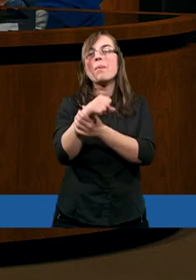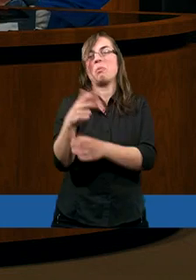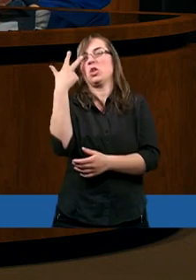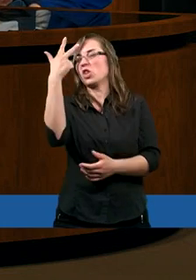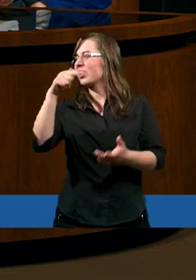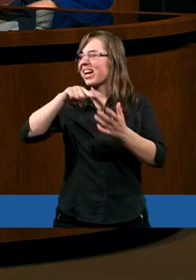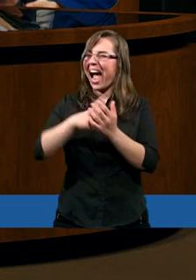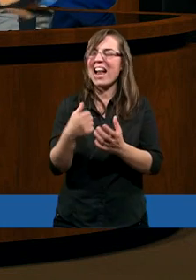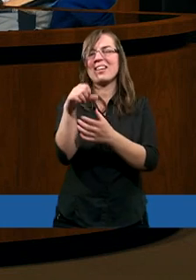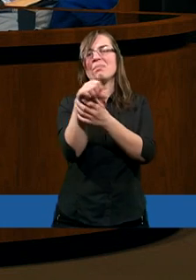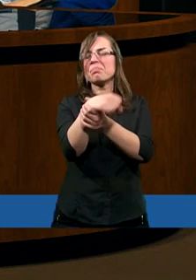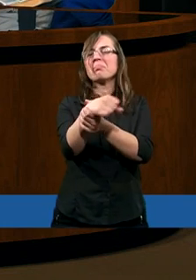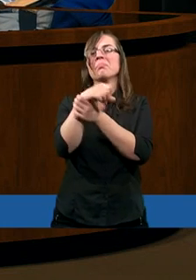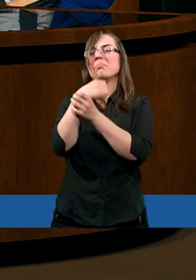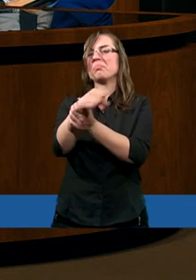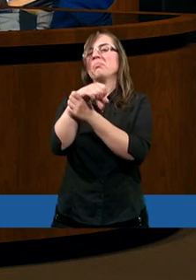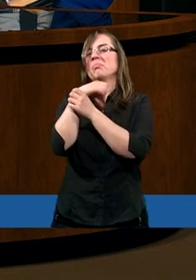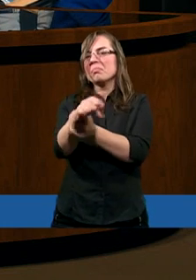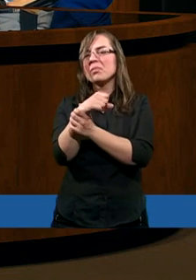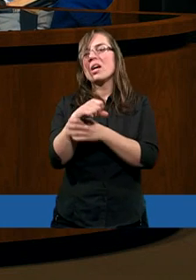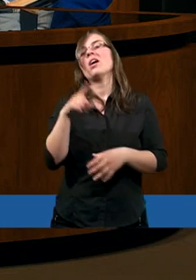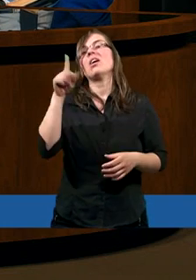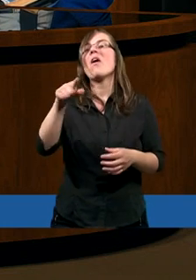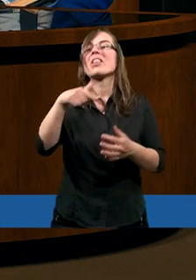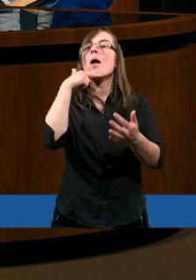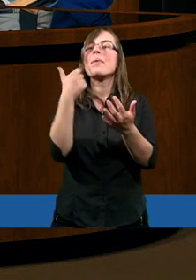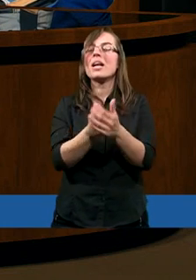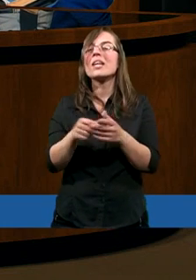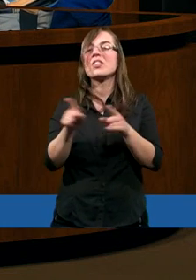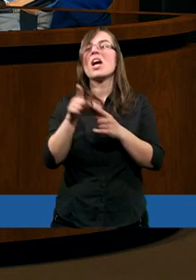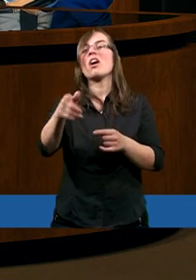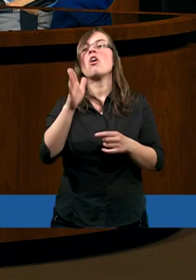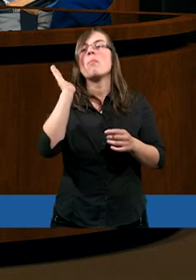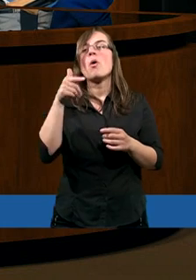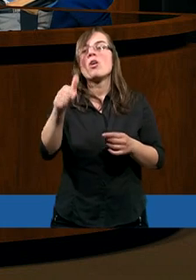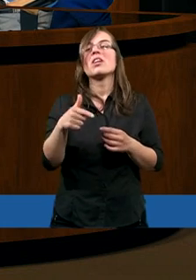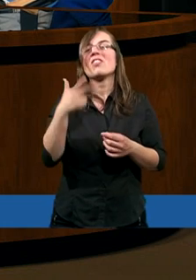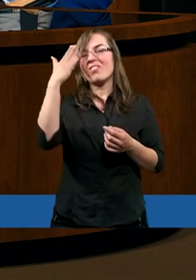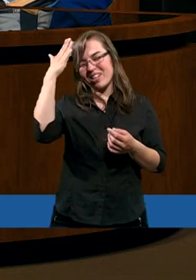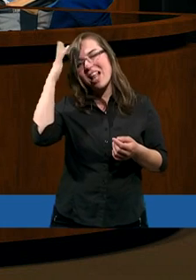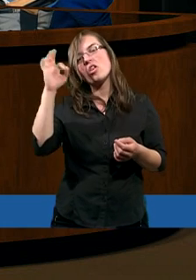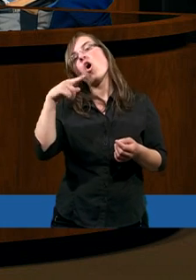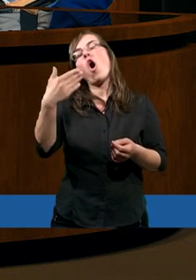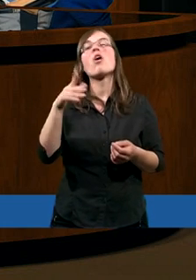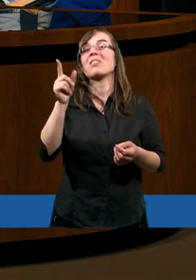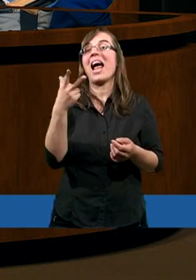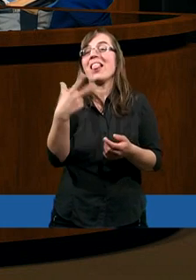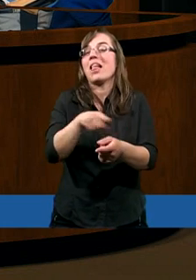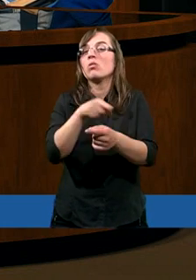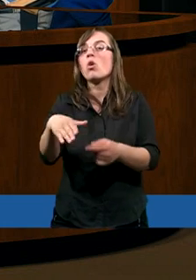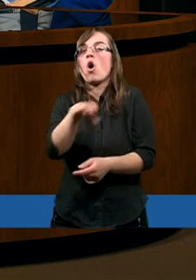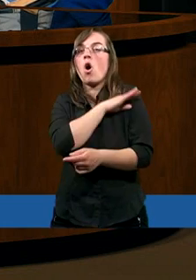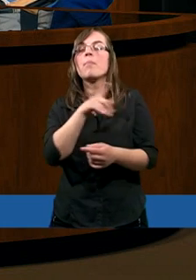trzy razy się wyparła, zaraz tutaj, nawet w tym liście, będąc przed śmiercią i wiedząc o tym, że niedługo umrze,